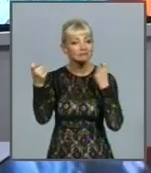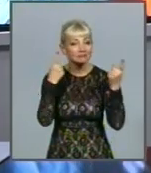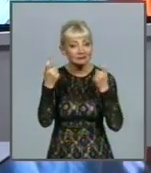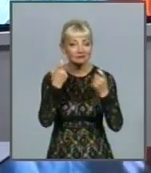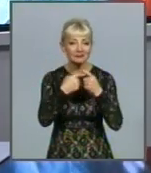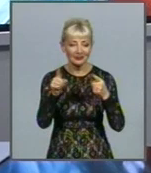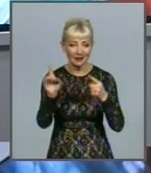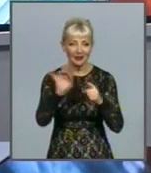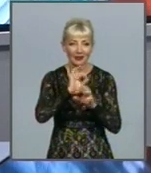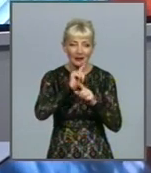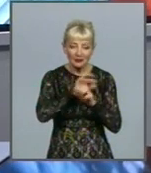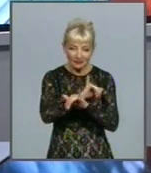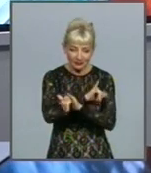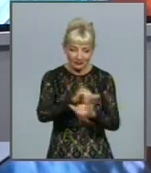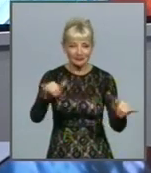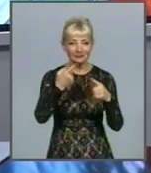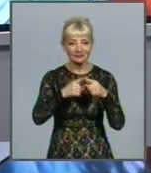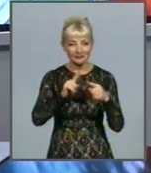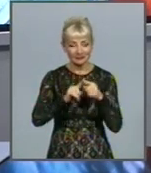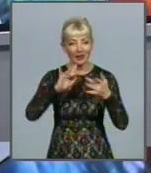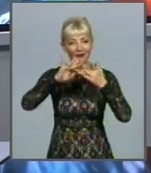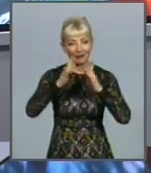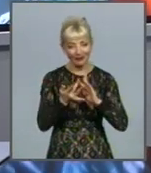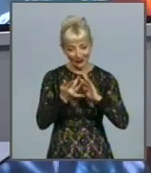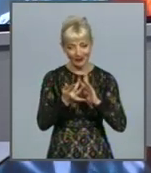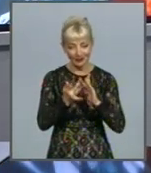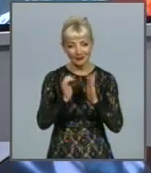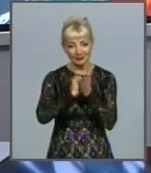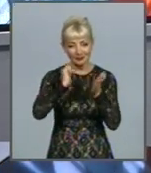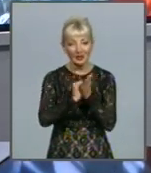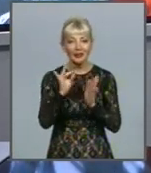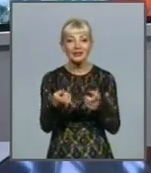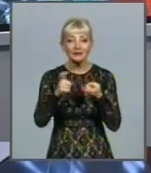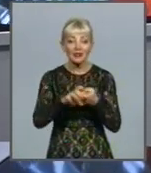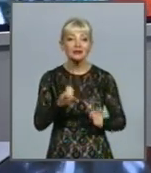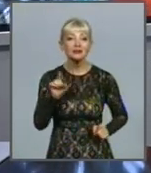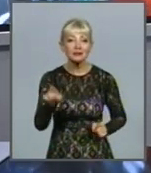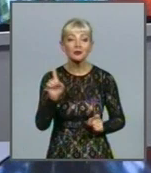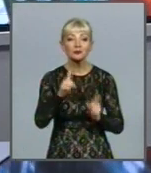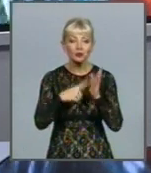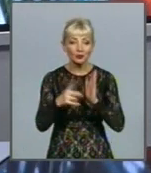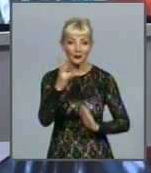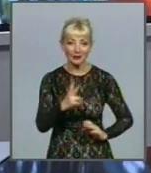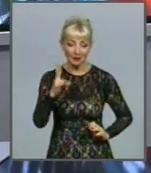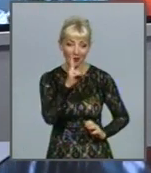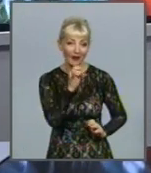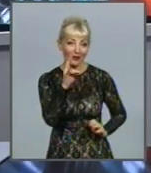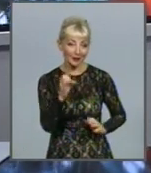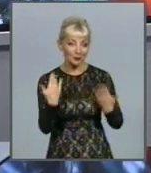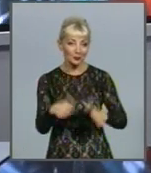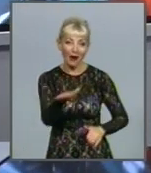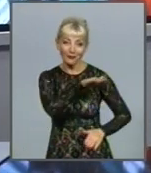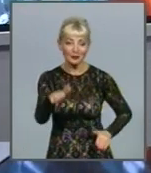Кернеса запущена зі зливних інтернет-бочків і пов'язана виключно з тим, що 6 листопада Кернеса вже